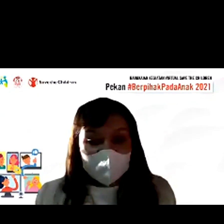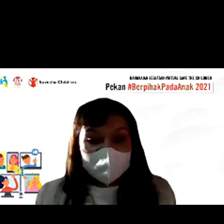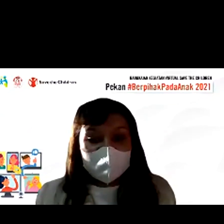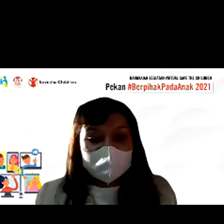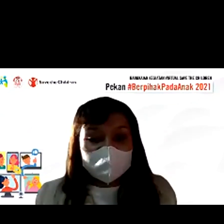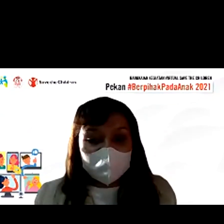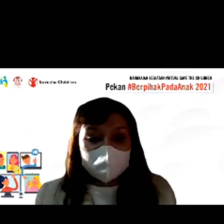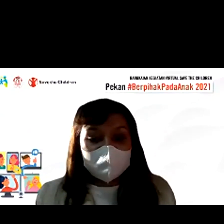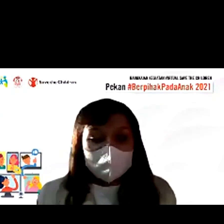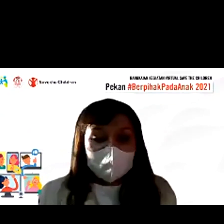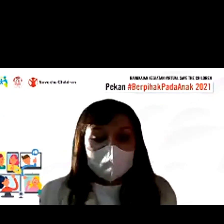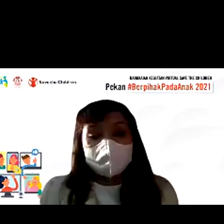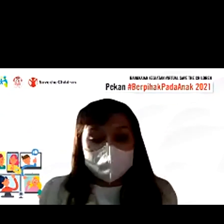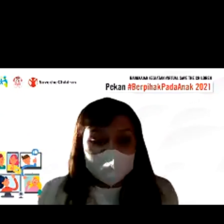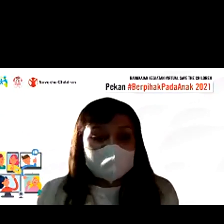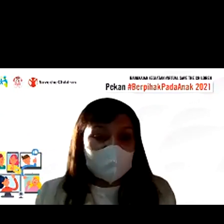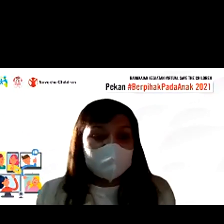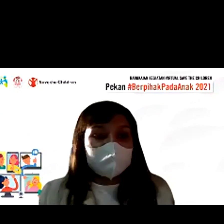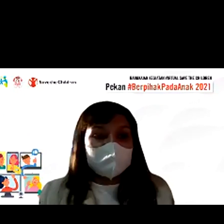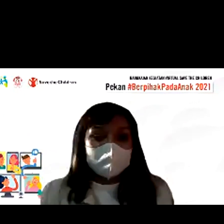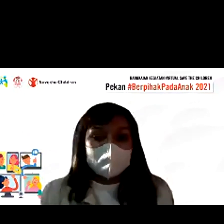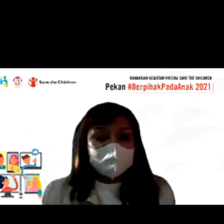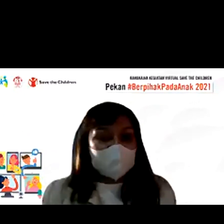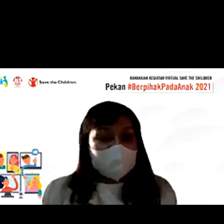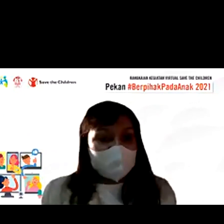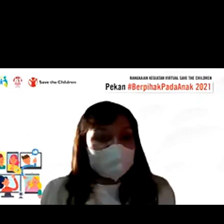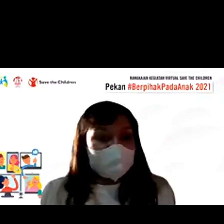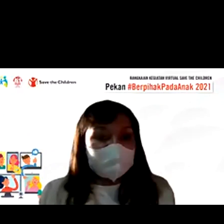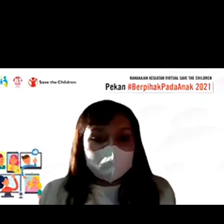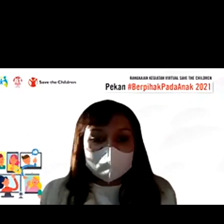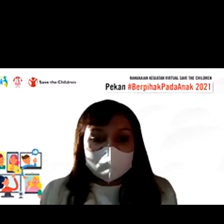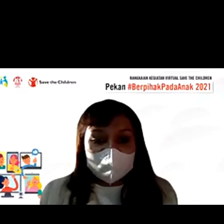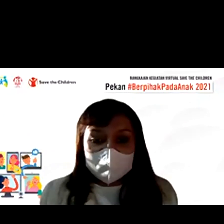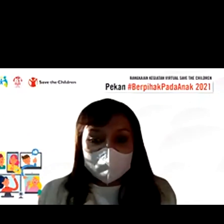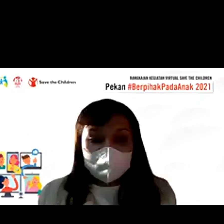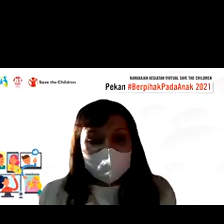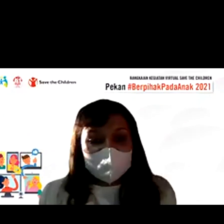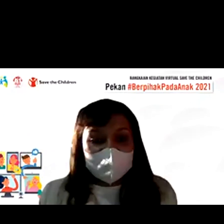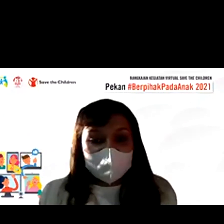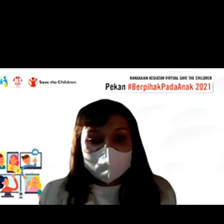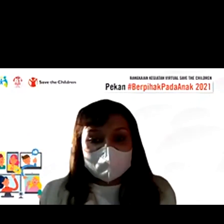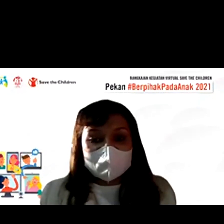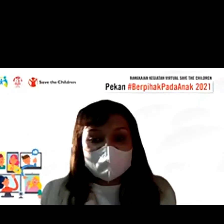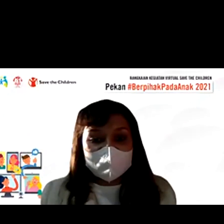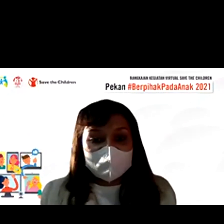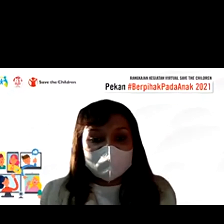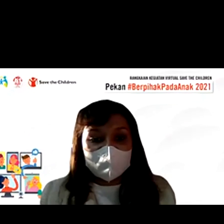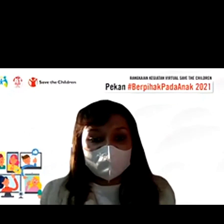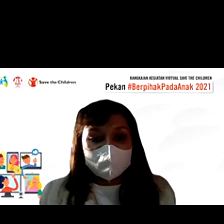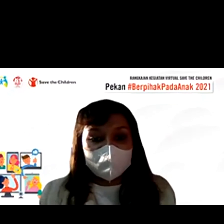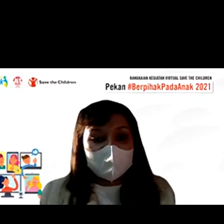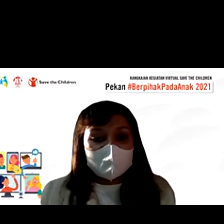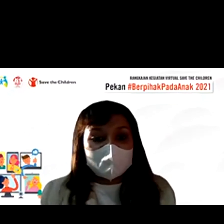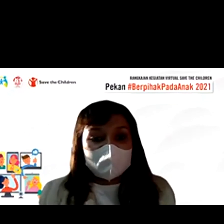tersebut aman dan tetap dalam pengasuhan mungkin ini lebih ditujukan kepada Bapak Kepala Dinas Kesehatan